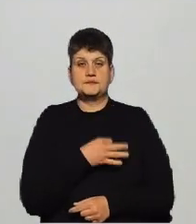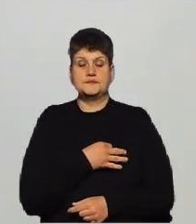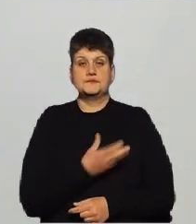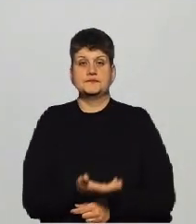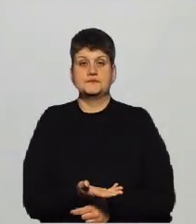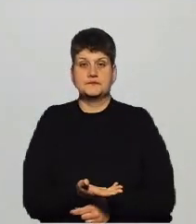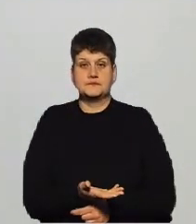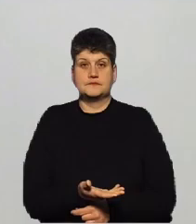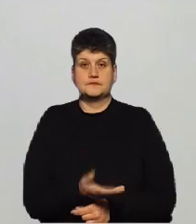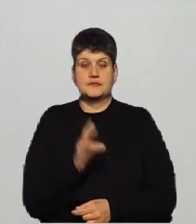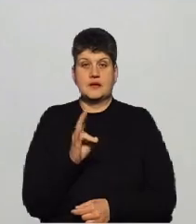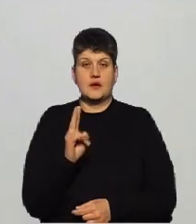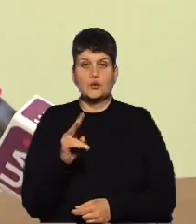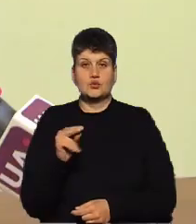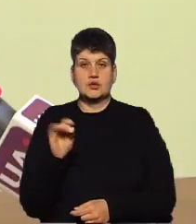Кучер.